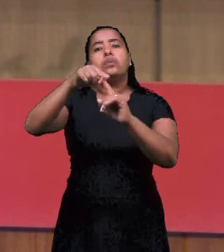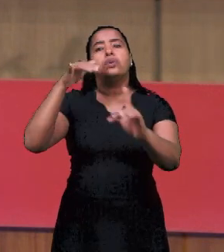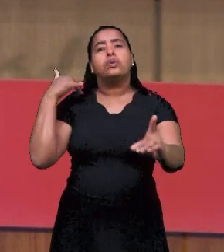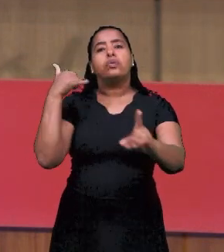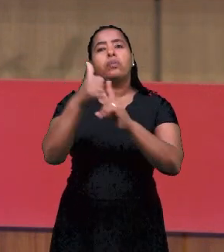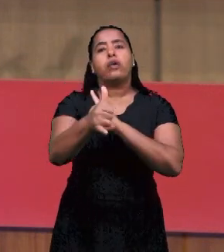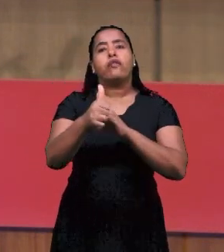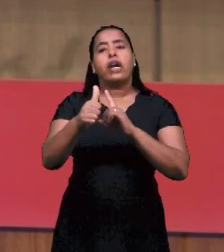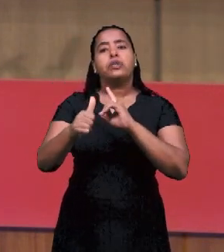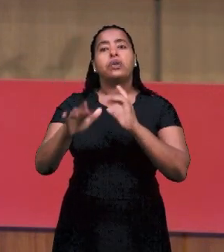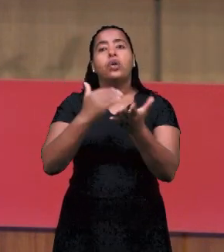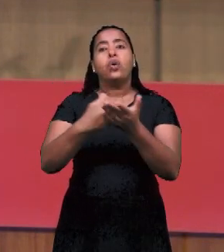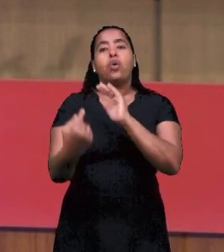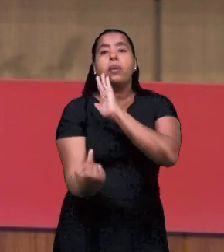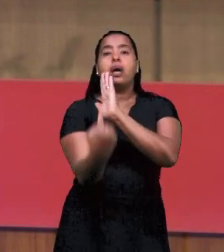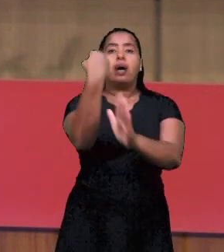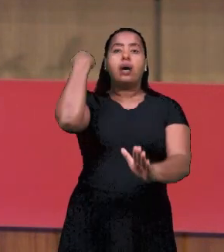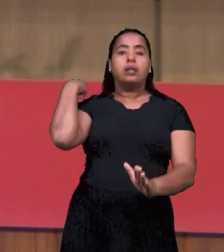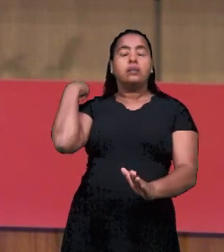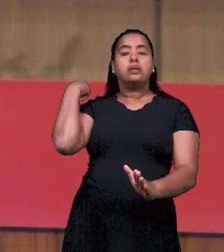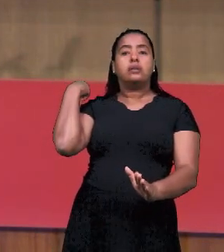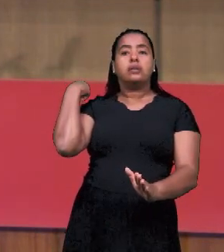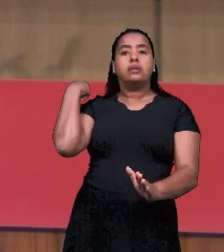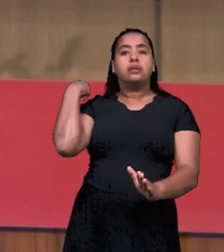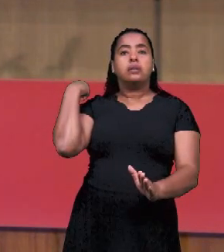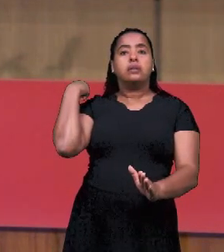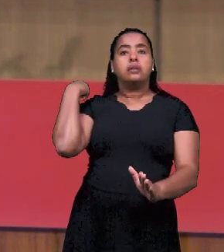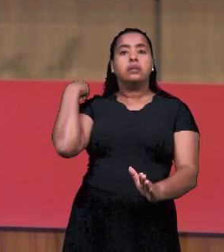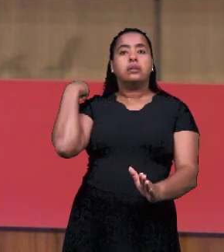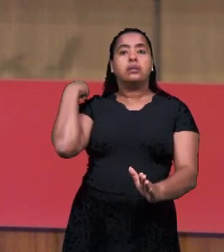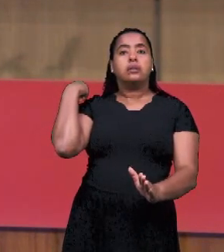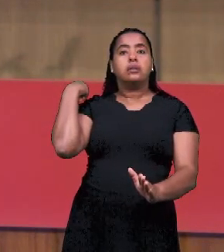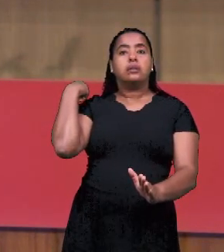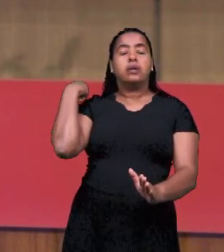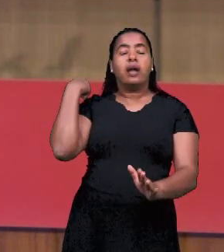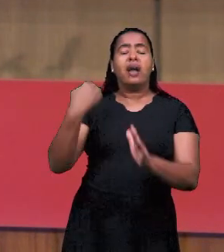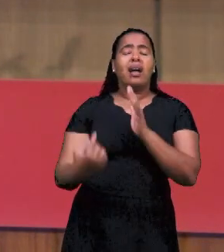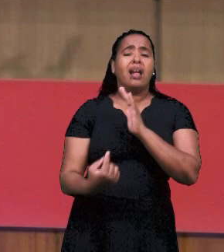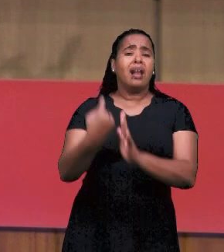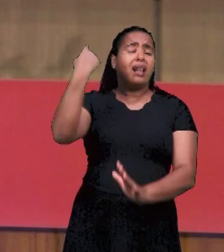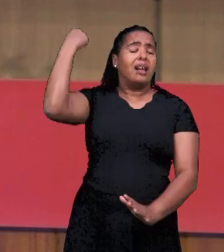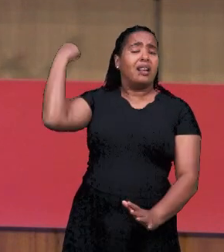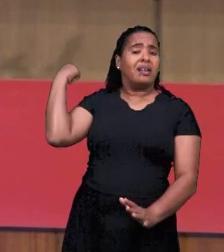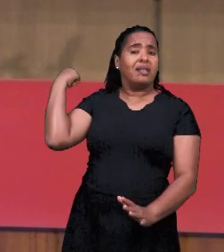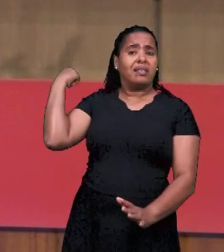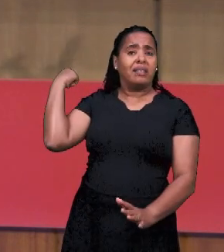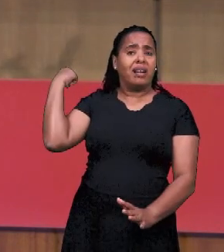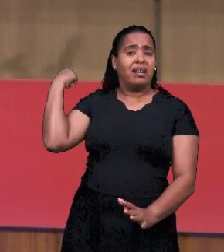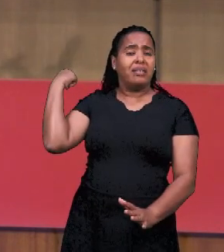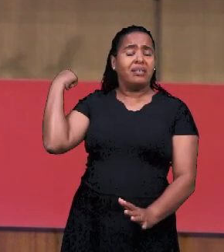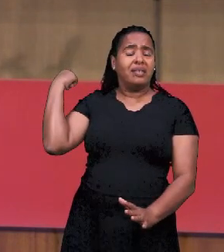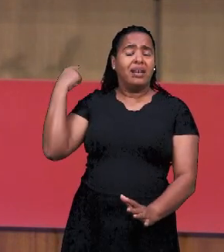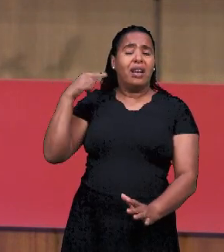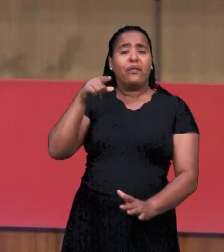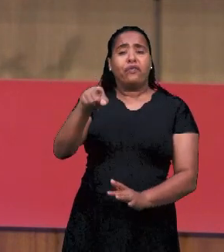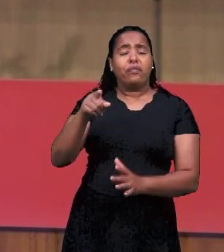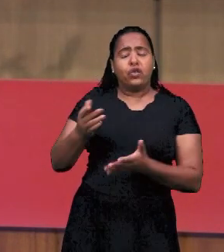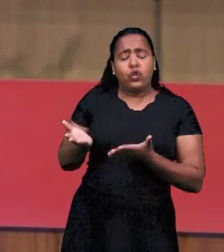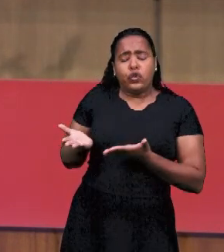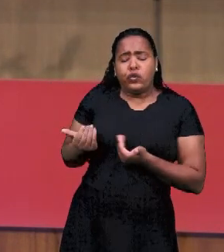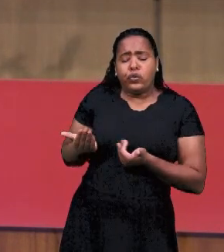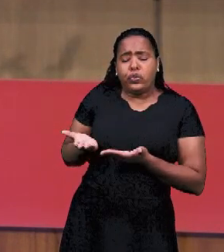совершать в семье с пророческими намерениями. Это уже начинается в